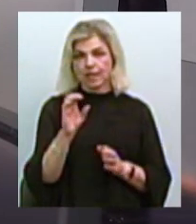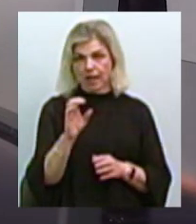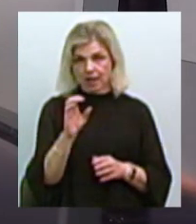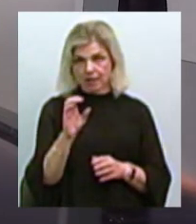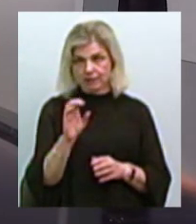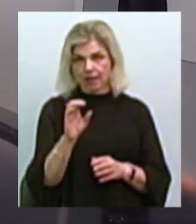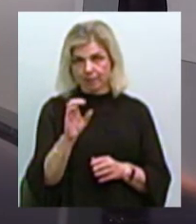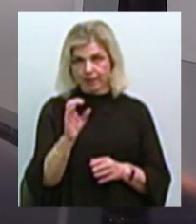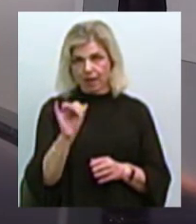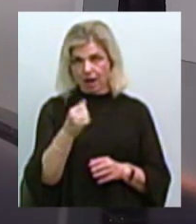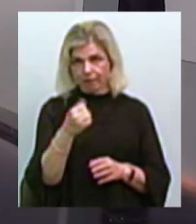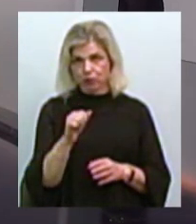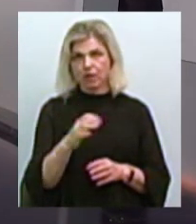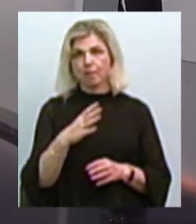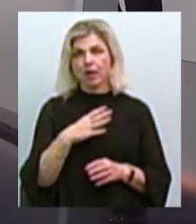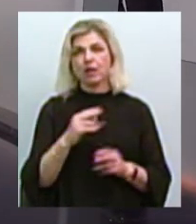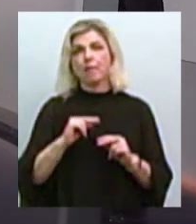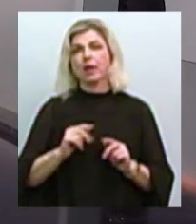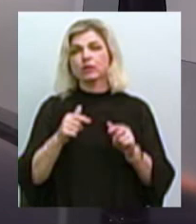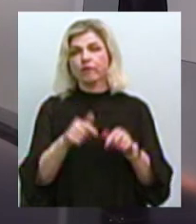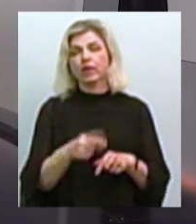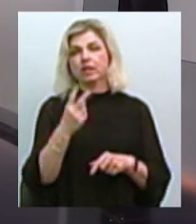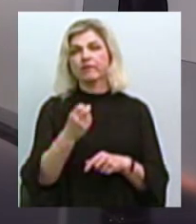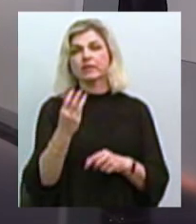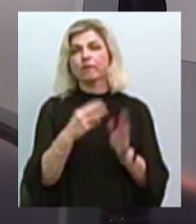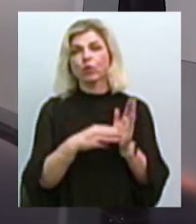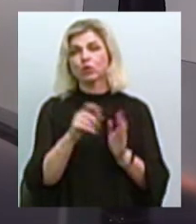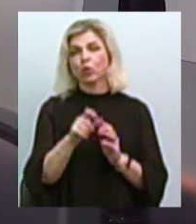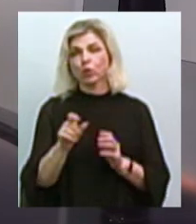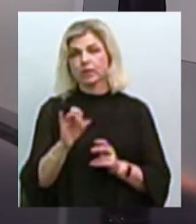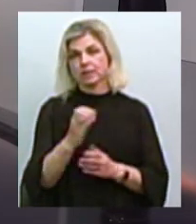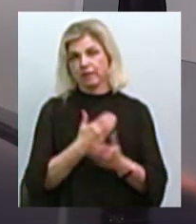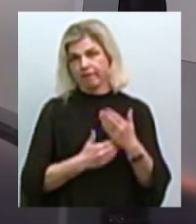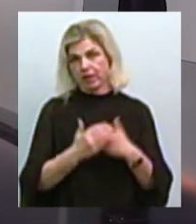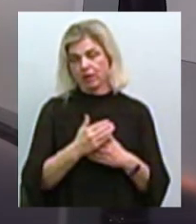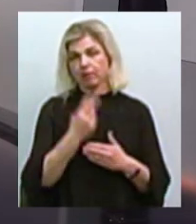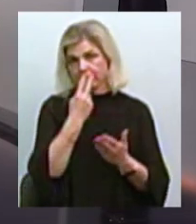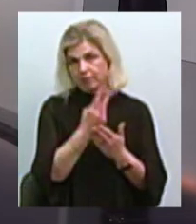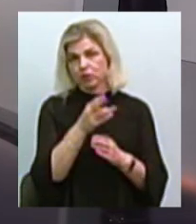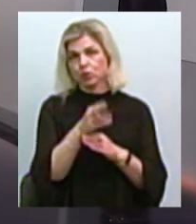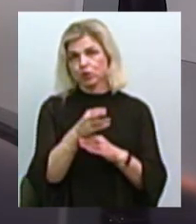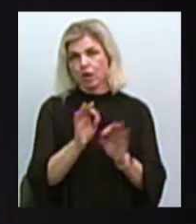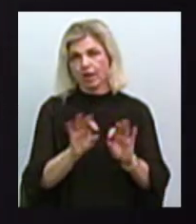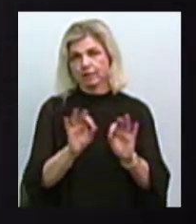цього року, в області працевлаштовано 230 людей з інвалідністю. Про це в сюжеті Світлани Кльосові та Василя Філімона.